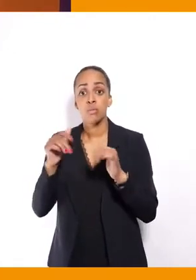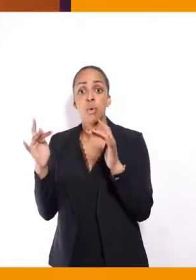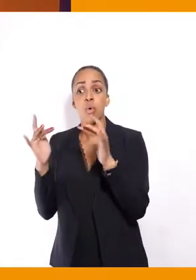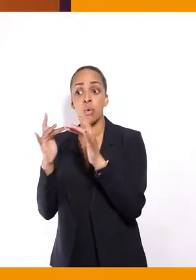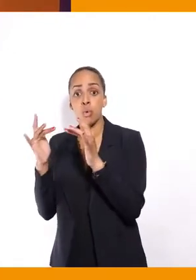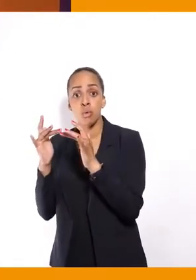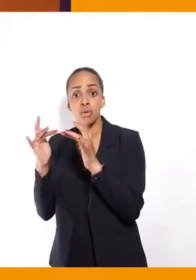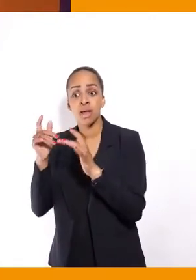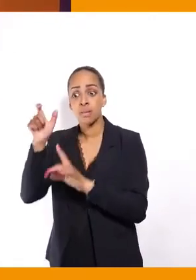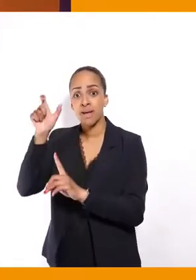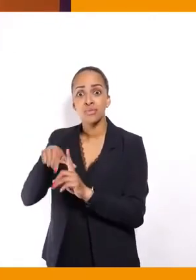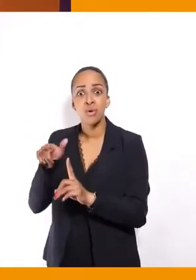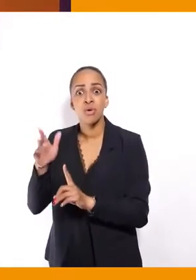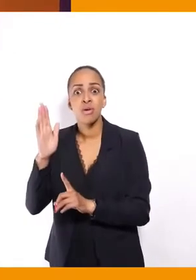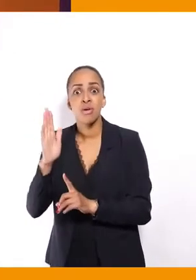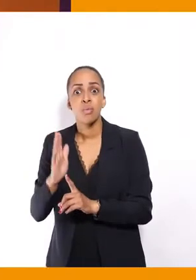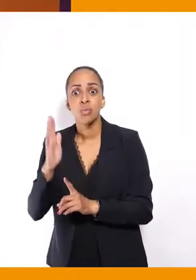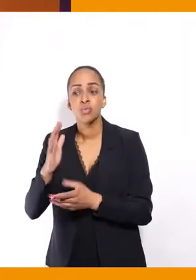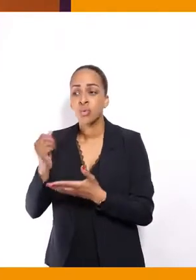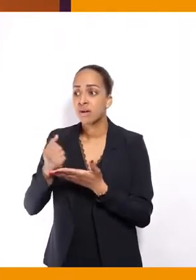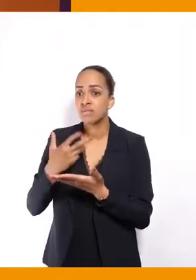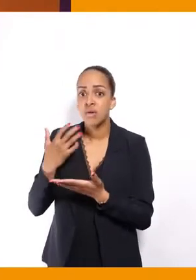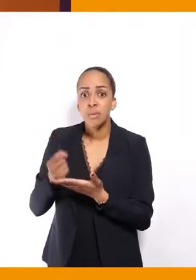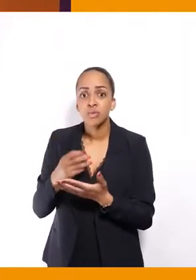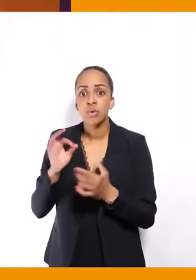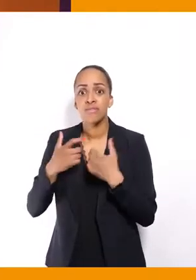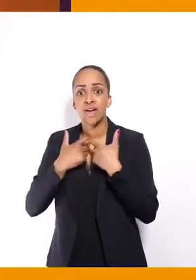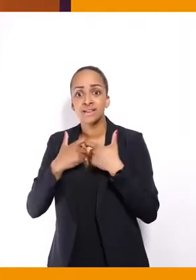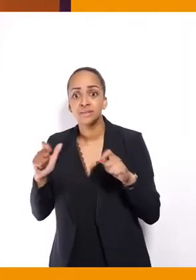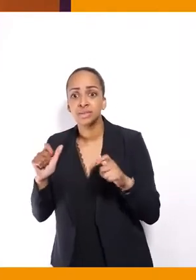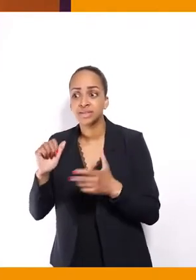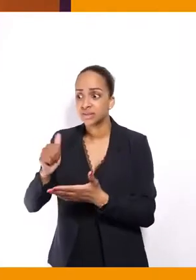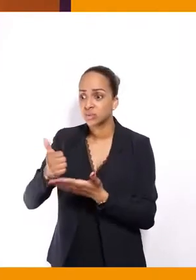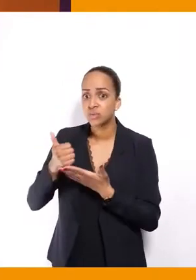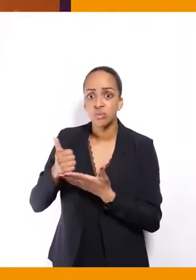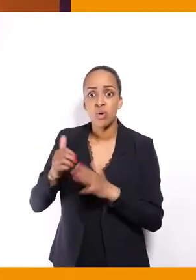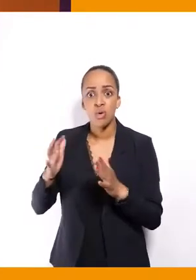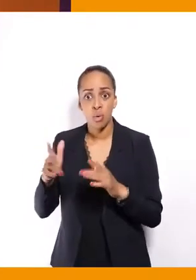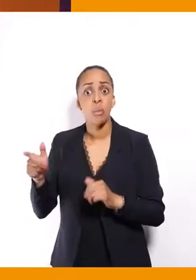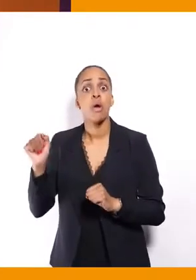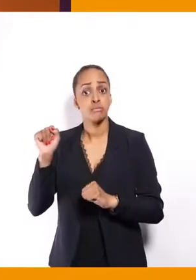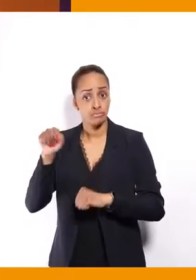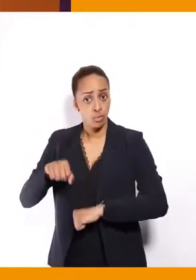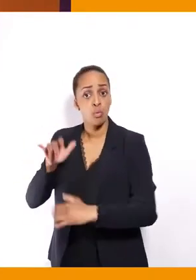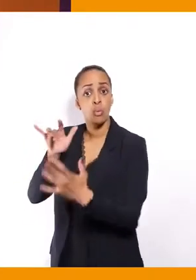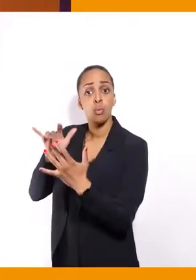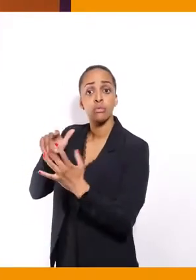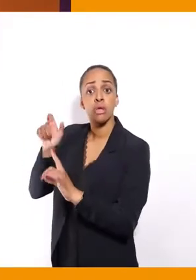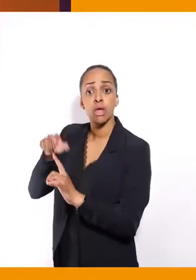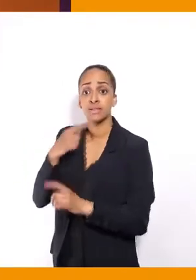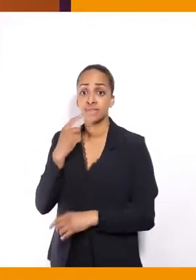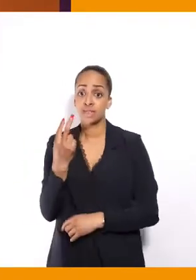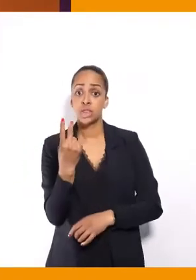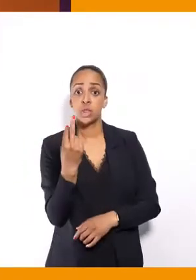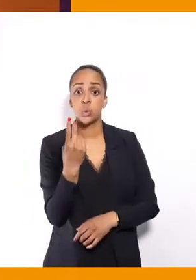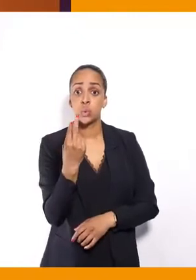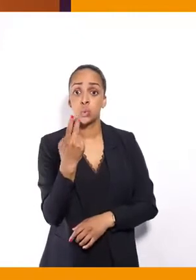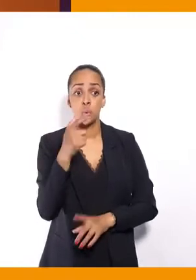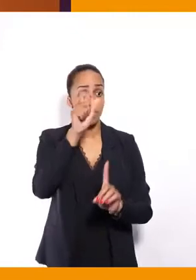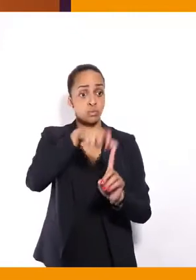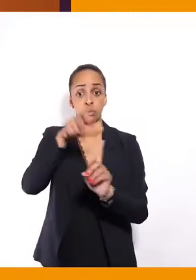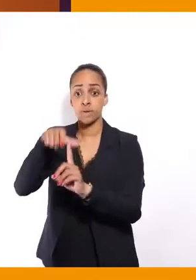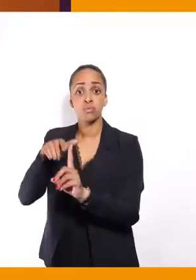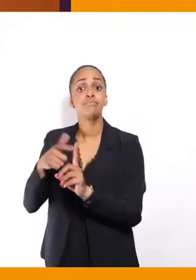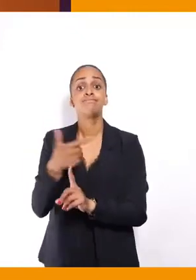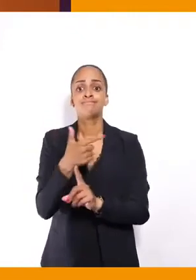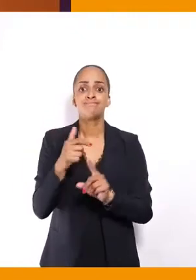avoir des informations sur l'accessibilité des supports puissent mobiliser. Donc, ça,'est les deux principaux qui ont vraiment